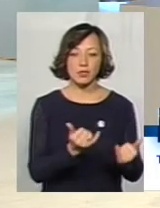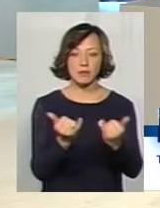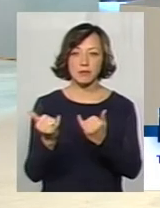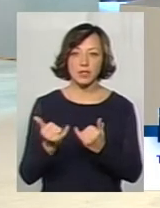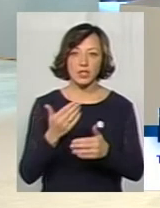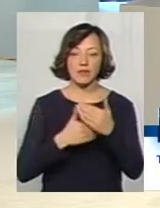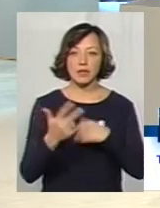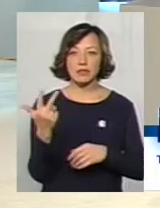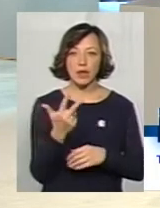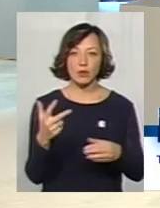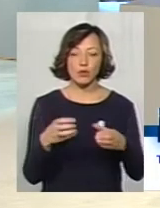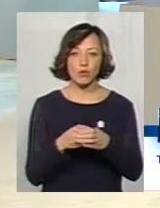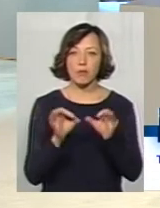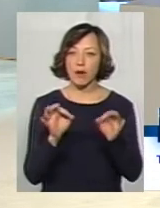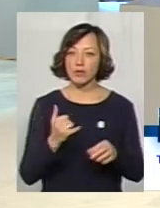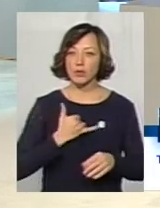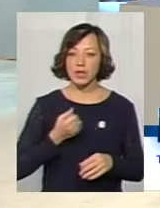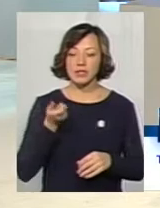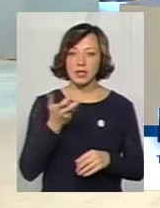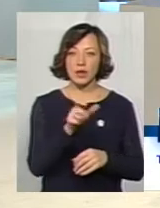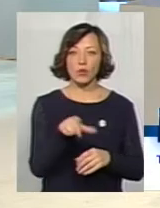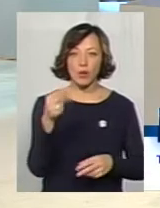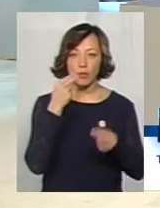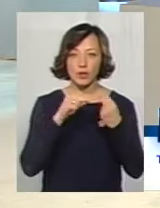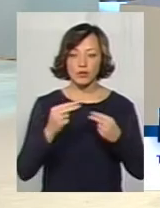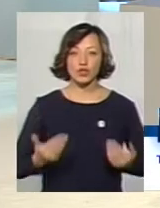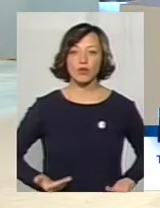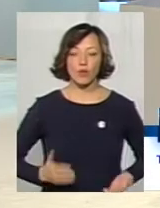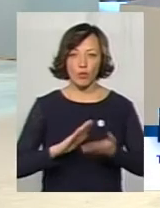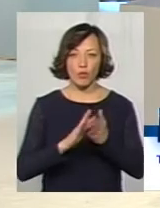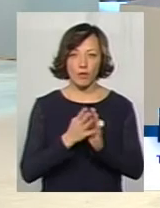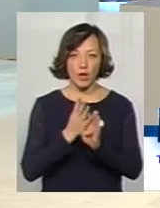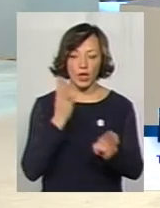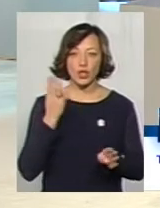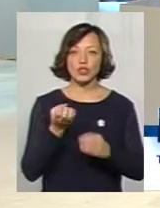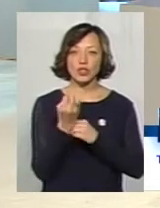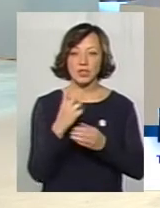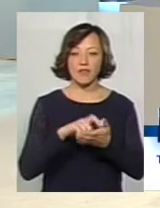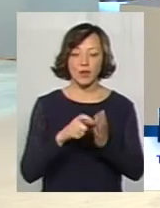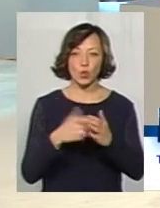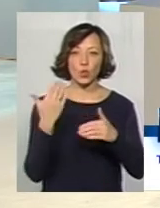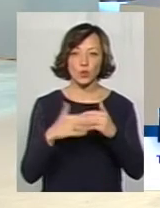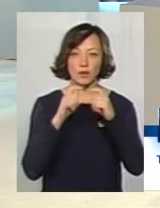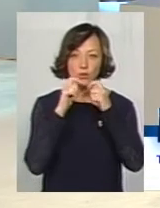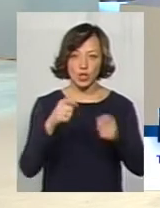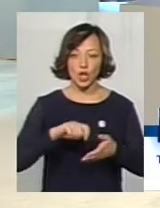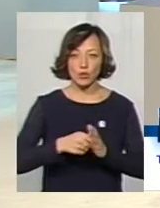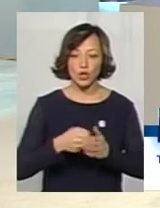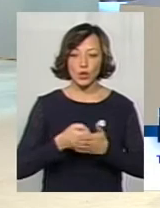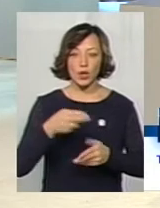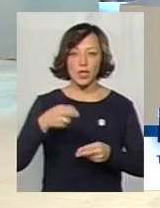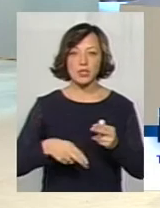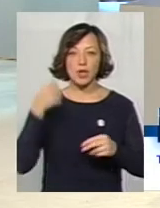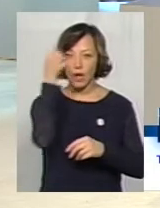інвалідів третєї групи. Щоправда, у нас зараз кілька людей на поліпшення житлових став. 14 помешкань ми вручили вже. До кінця